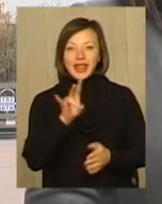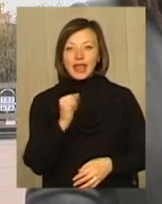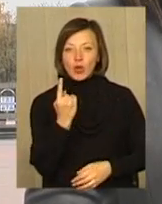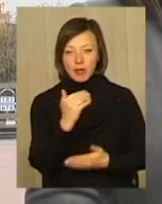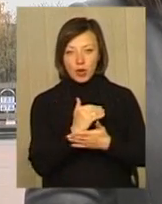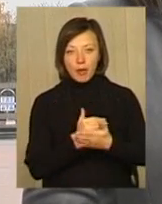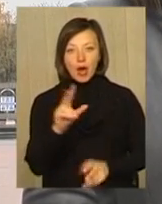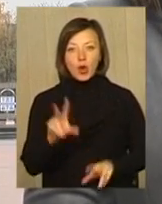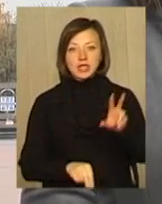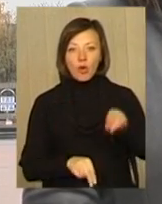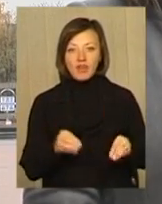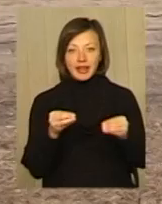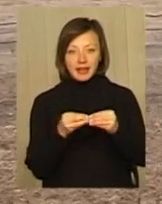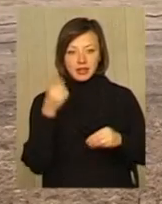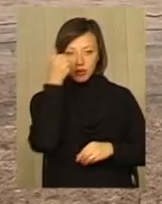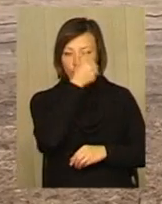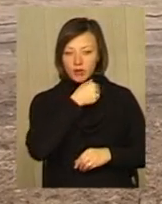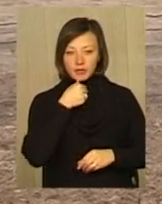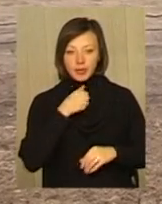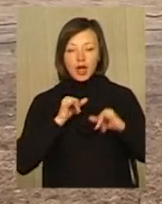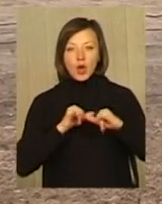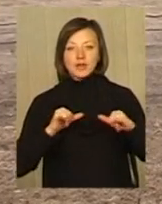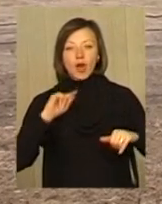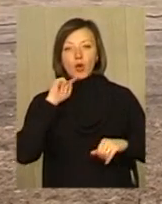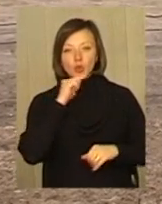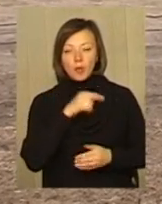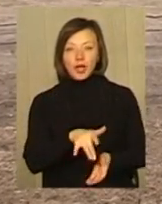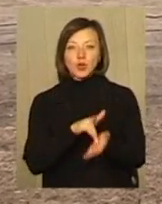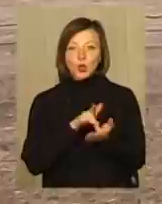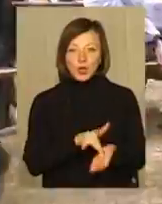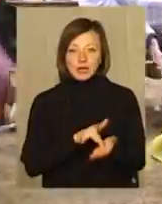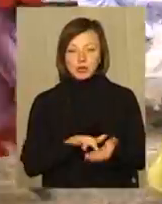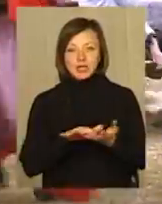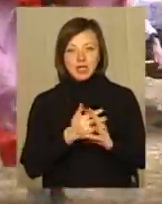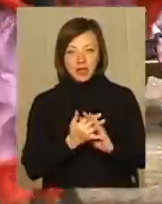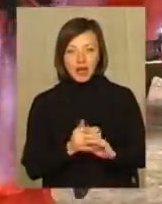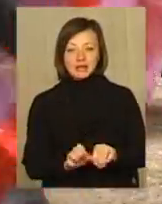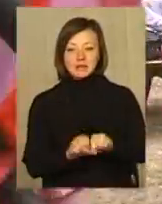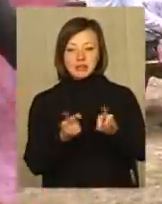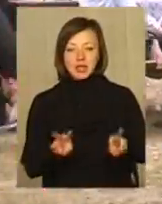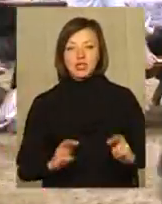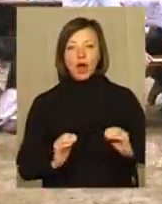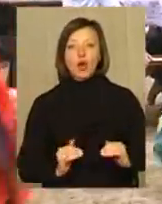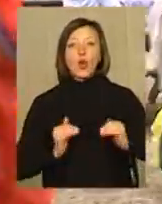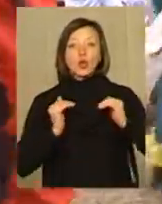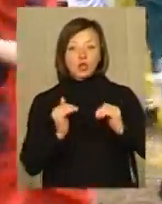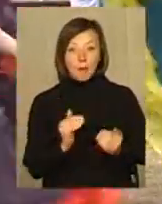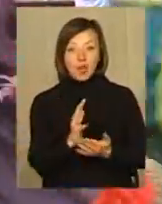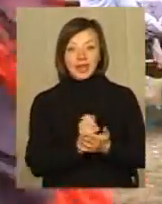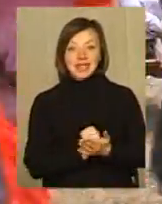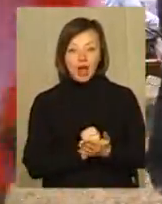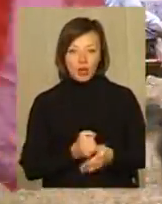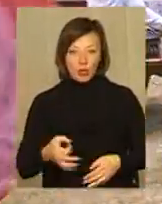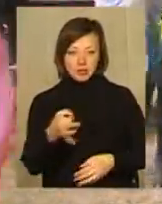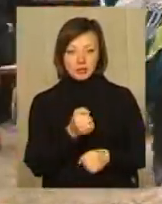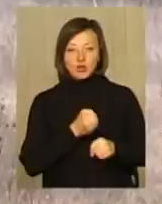і розрахована аж на 10 років. Розвиток економіки, туризму, села та забезпечення росту потенціалу області. Над цим працюватиме